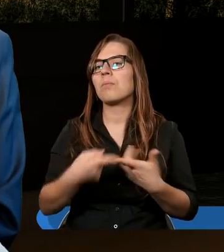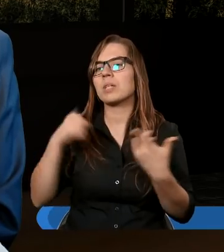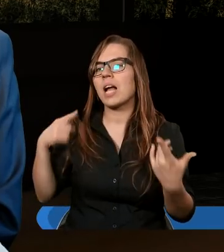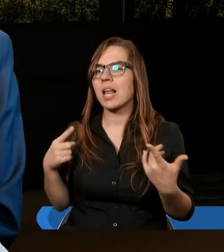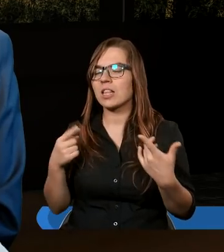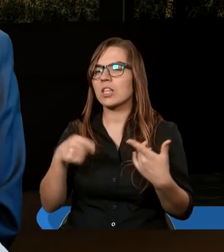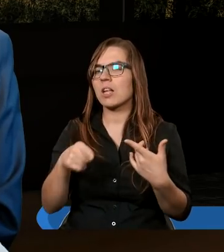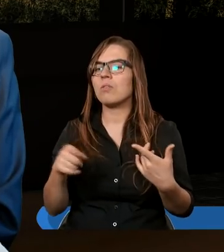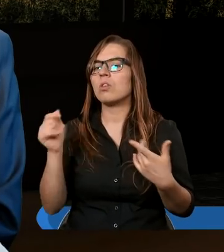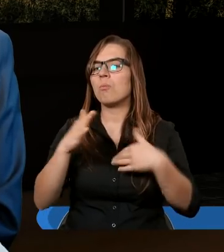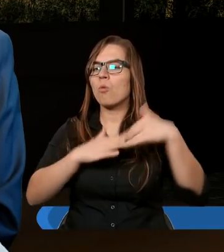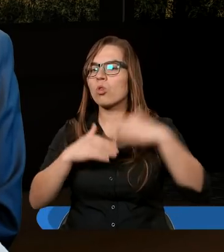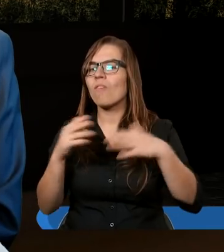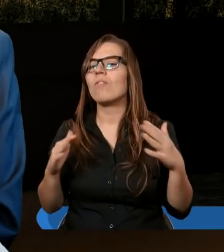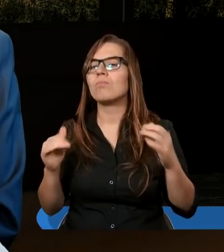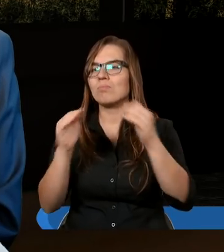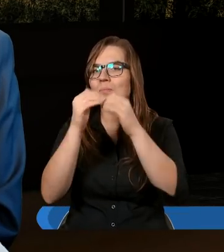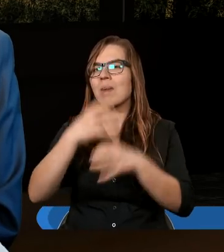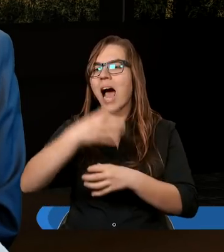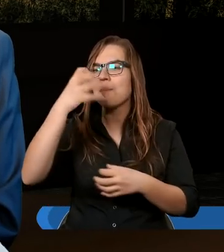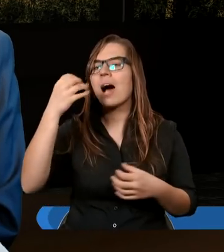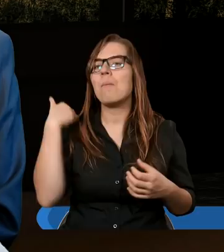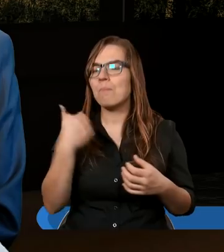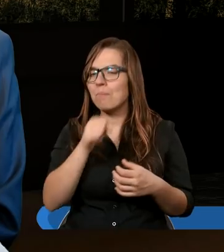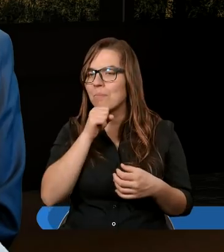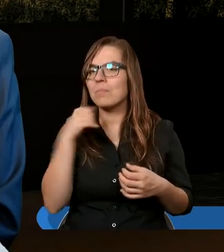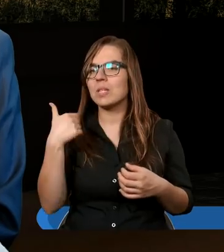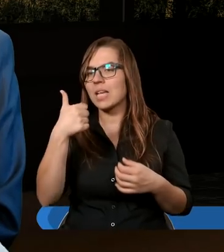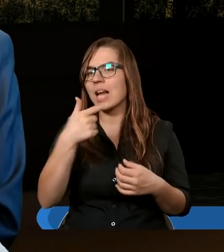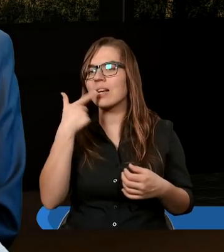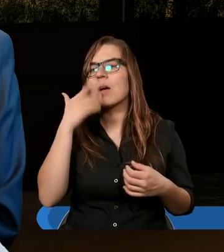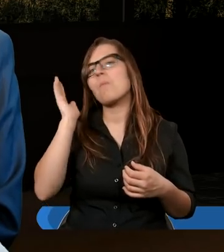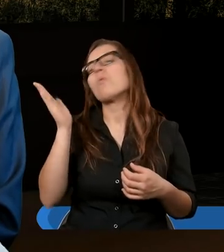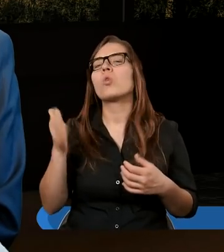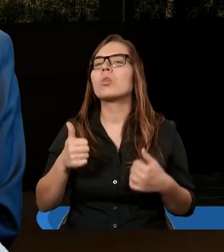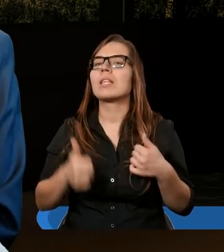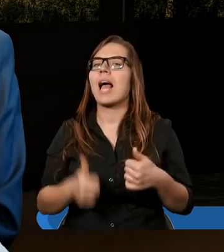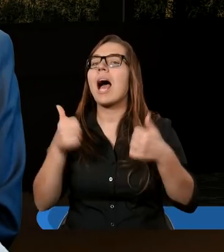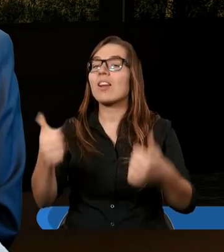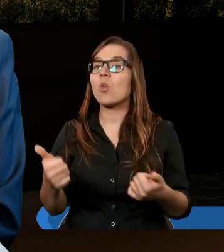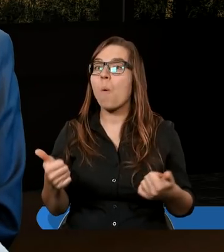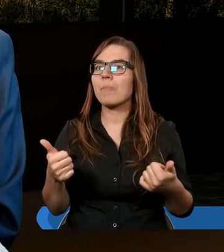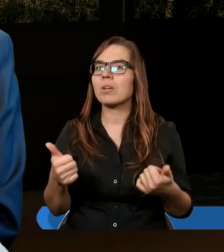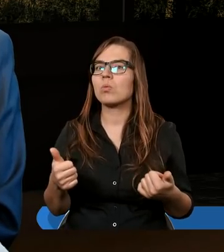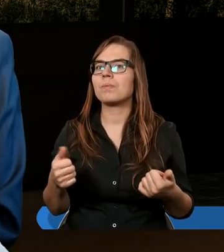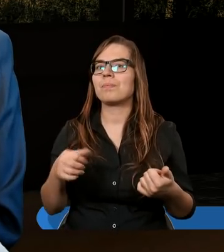budową Góry Babel był tylko jeden język. Później nastąpiła